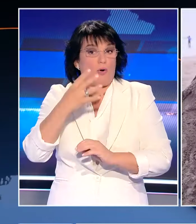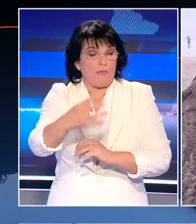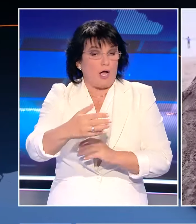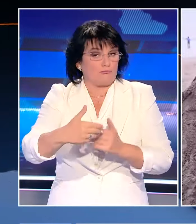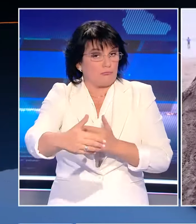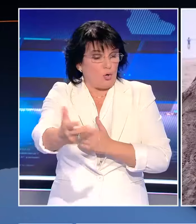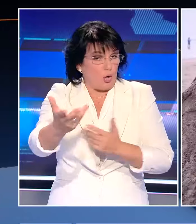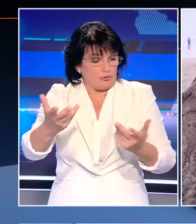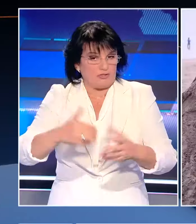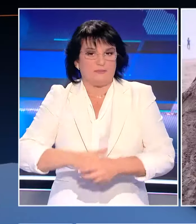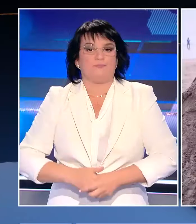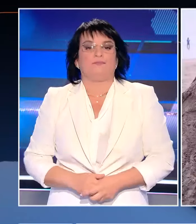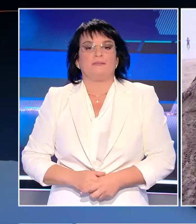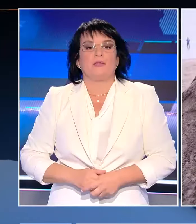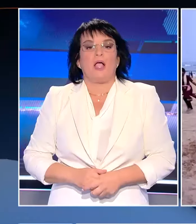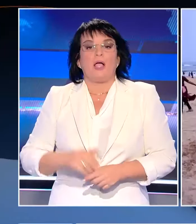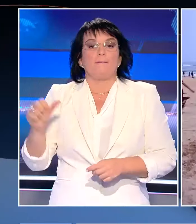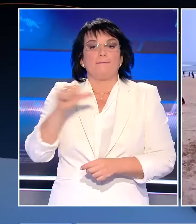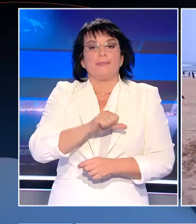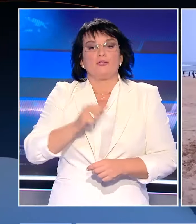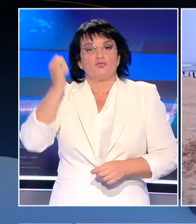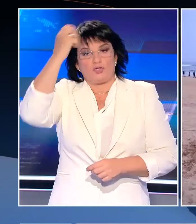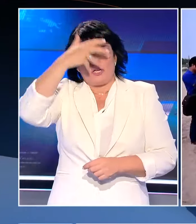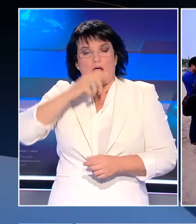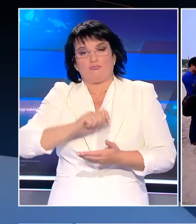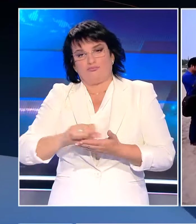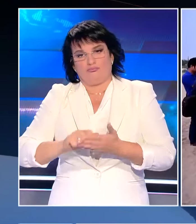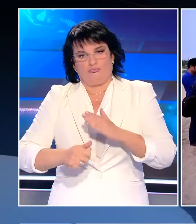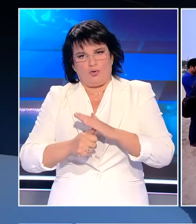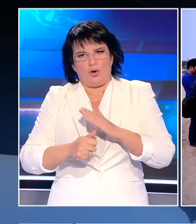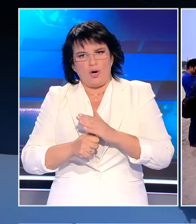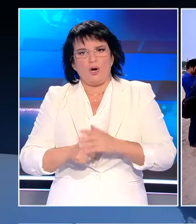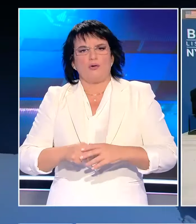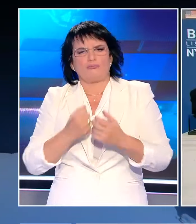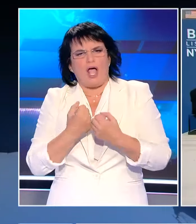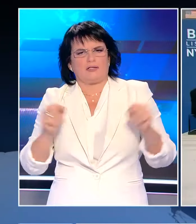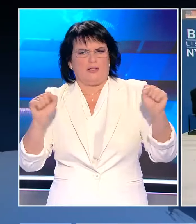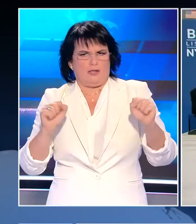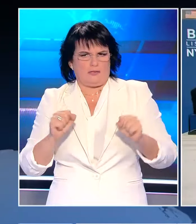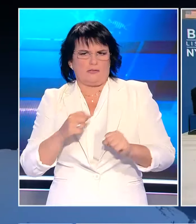Η επιστροφή του Τόναλτ Τραμπ στο Λευκό Εκκό για τη δεύτερη θητεία τόσο πρόεδρος των Ηνωμένων Πολιτειών προκαλεί αλυσίδοντες αντιδράσεις.